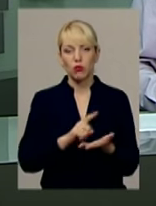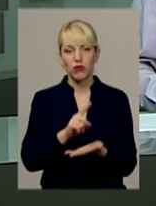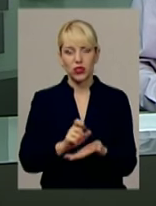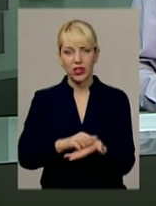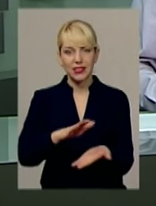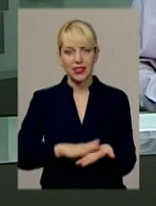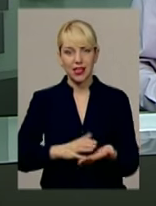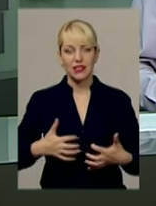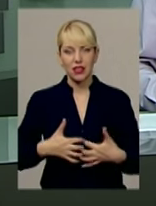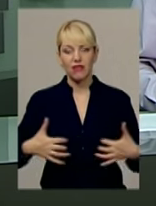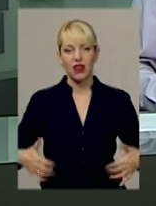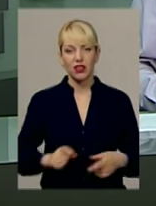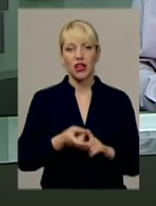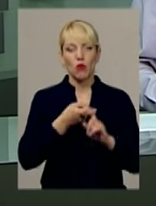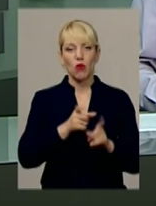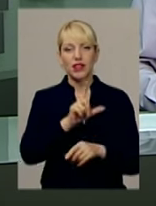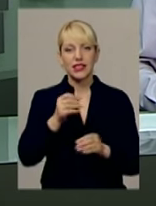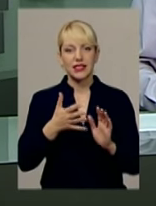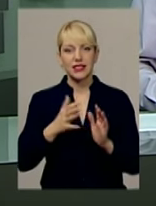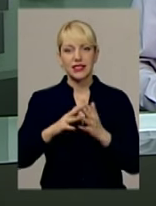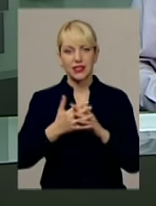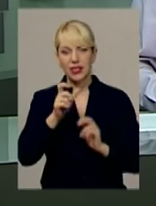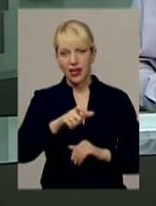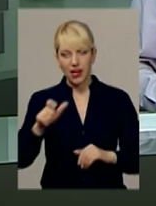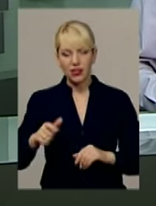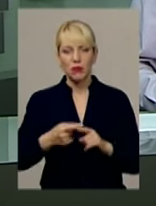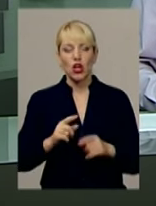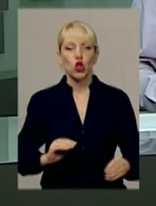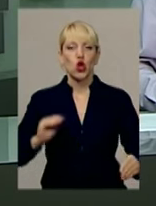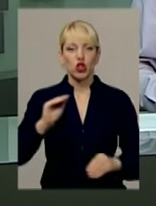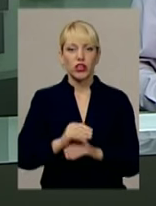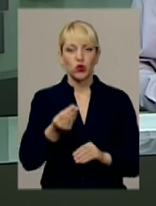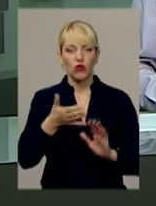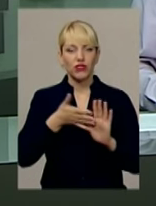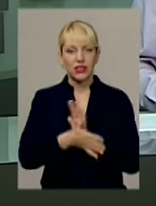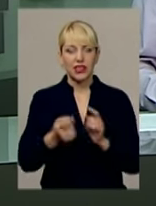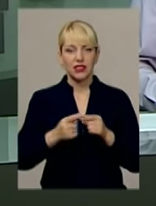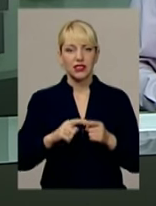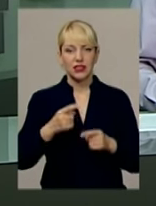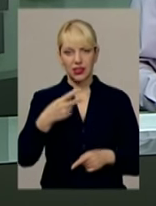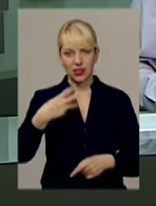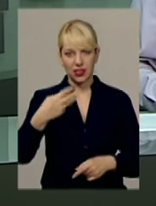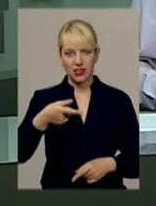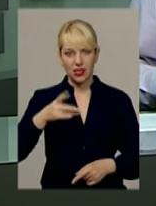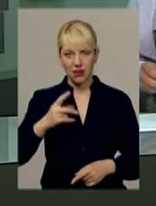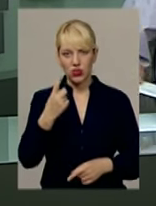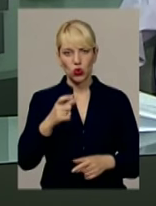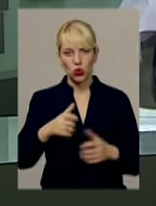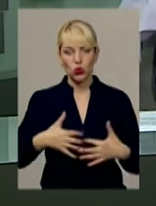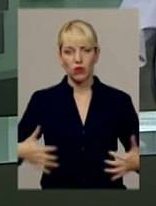реєстрація тварин пов'язана для селян з додатковими витратами. Вони становлять близько 30 гривень за тварину.